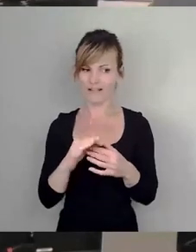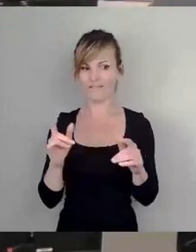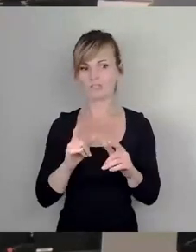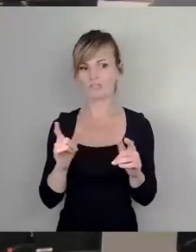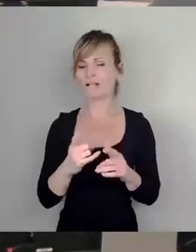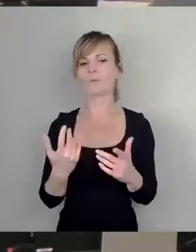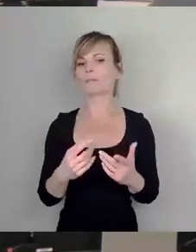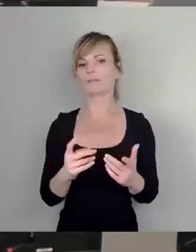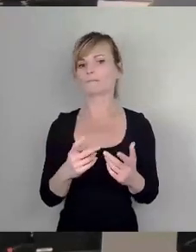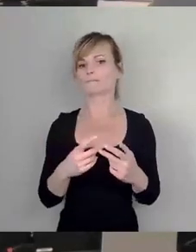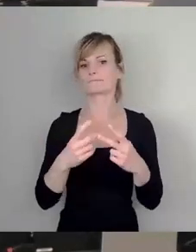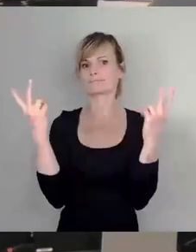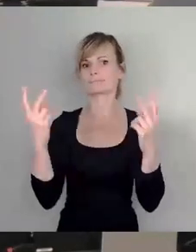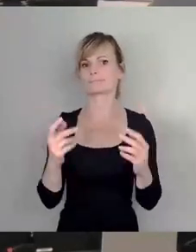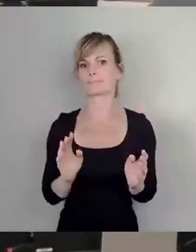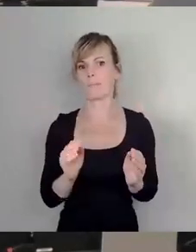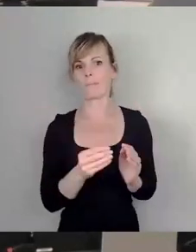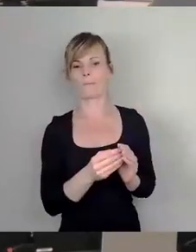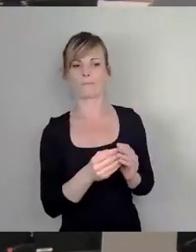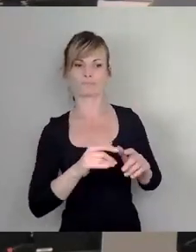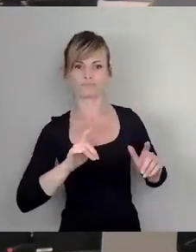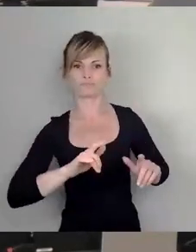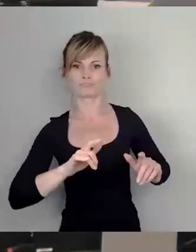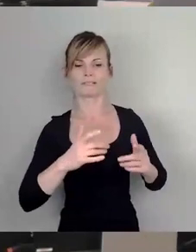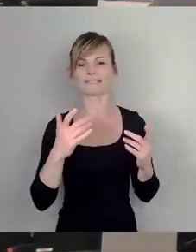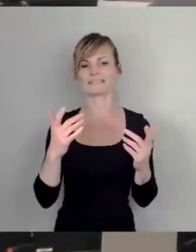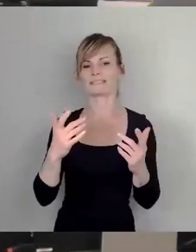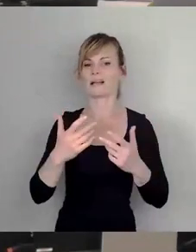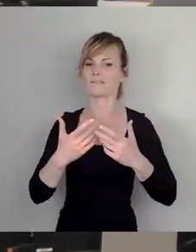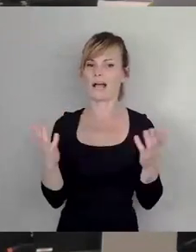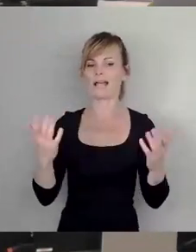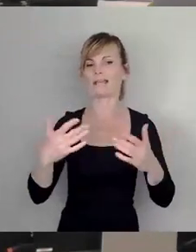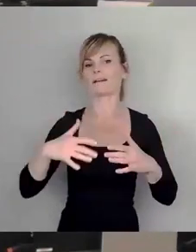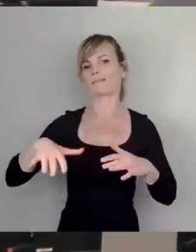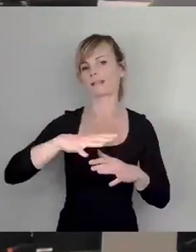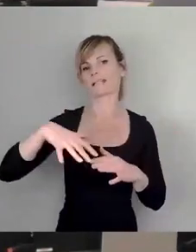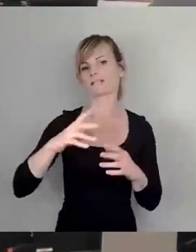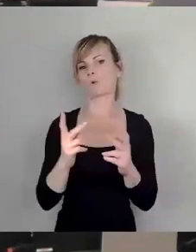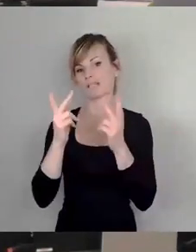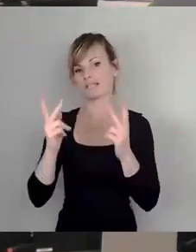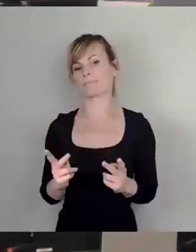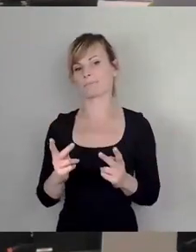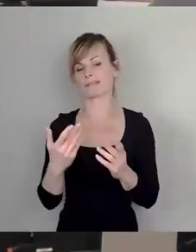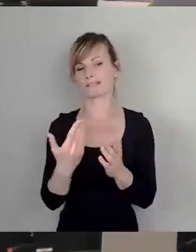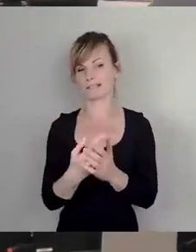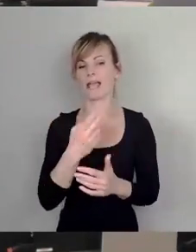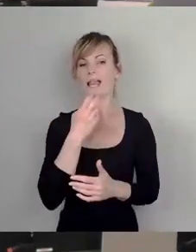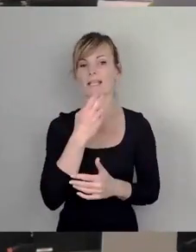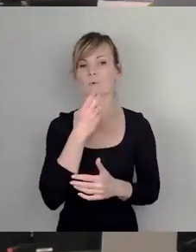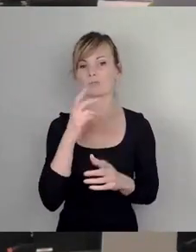Und durch dieses Freiflächenkonzept würden wir der Szene elektronischer Musik